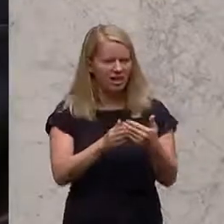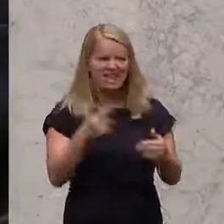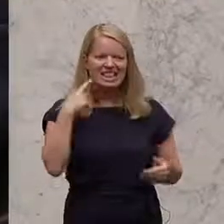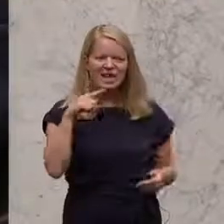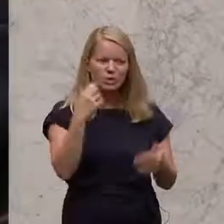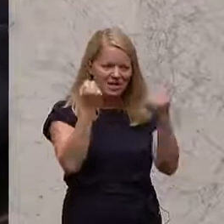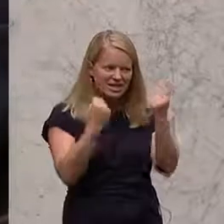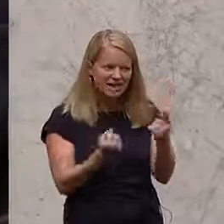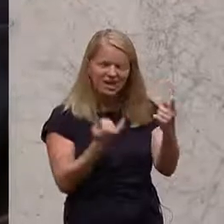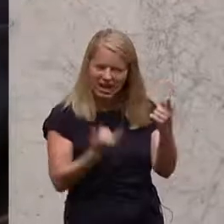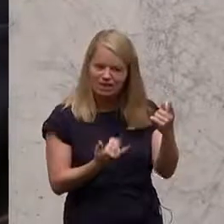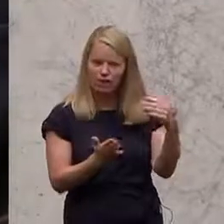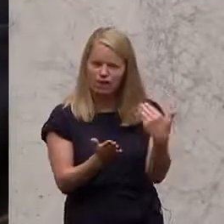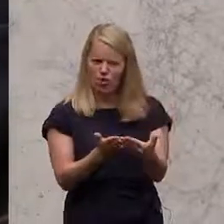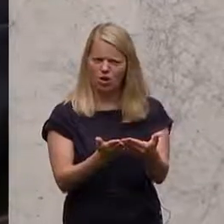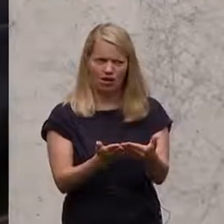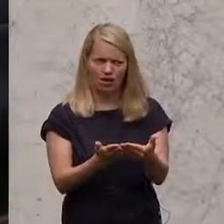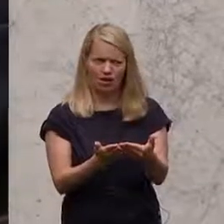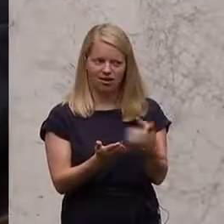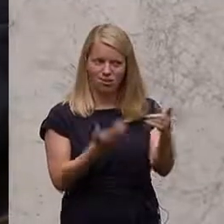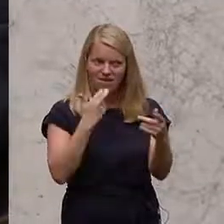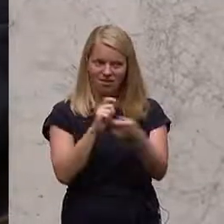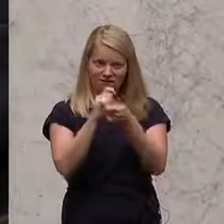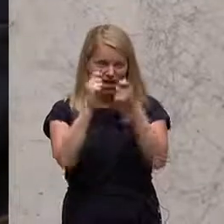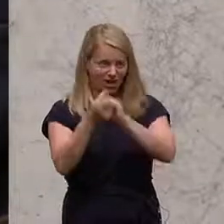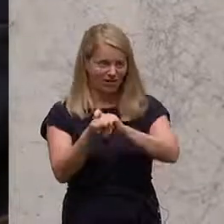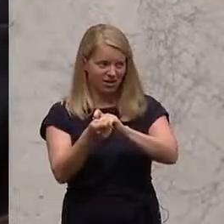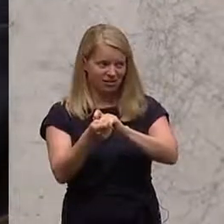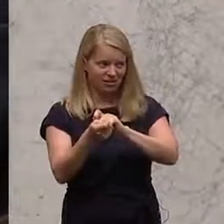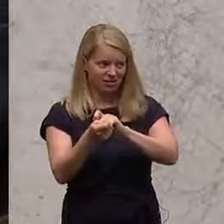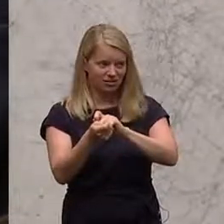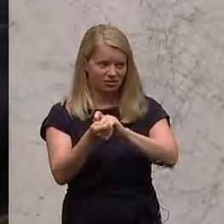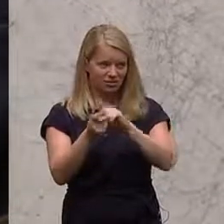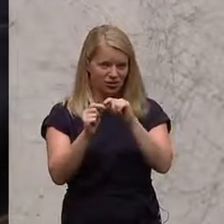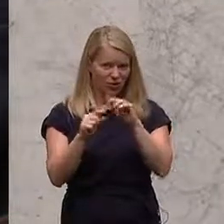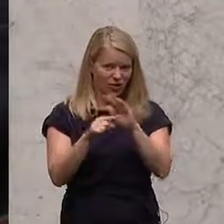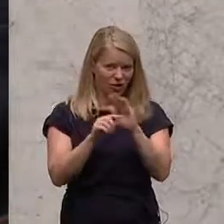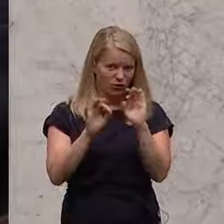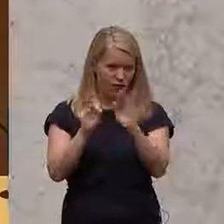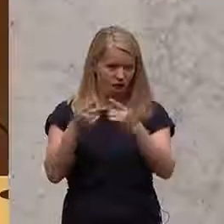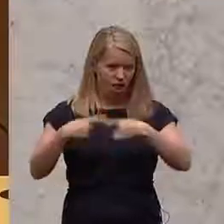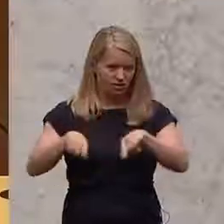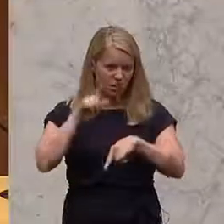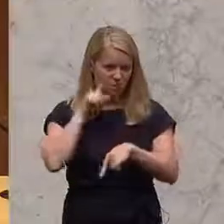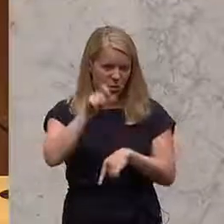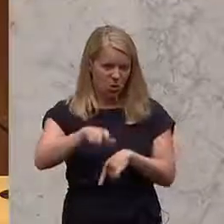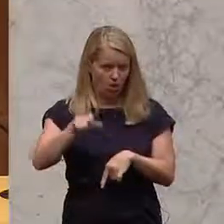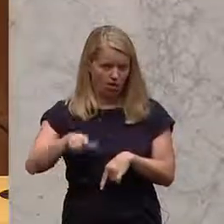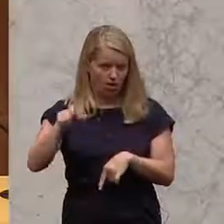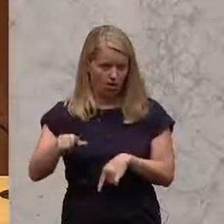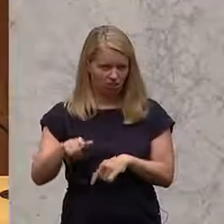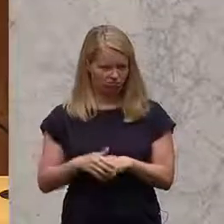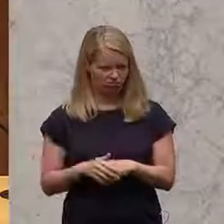NEOS jetzt vor und das ist ihre Veränderung zu Ungunsten der Landeshauptleute. Also das ist dann eine